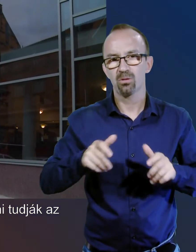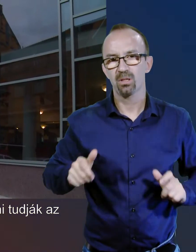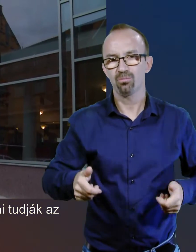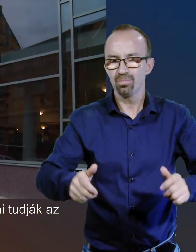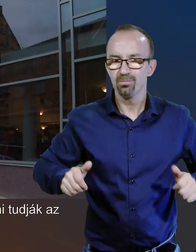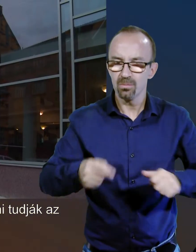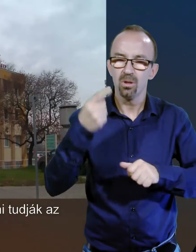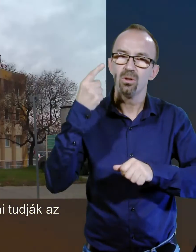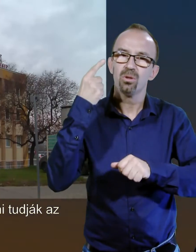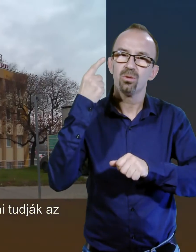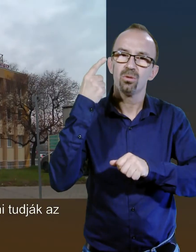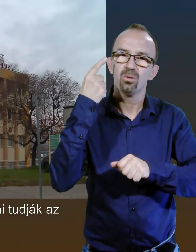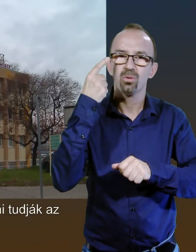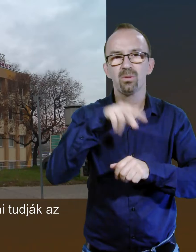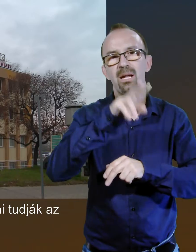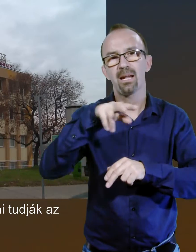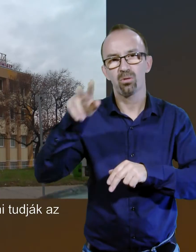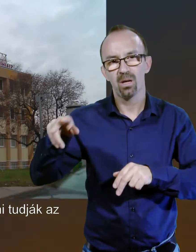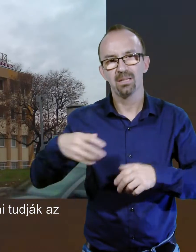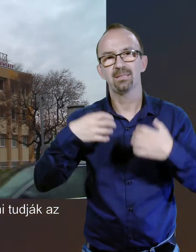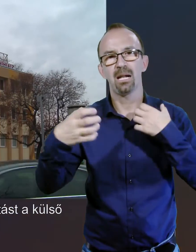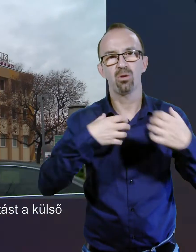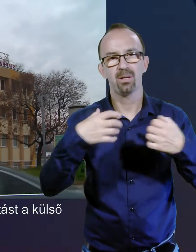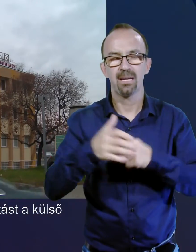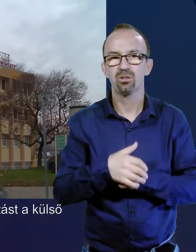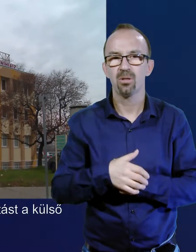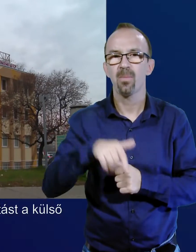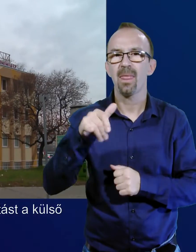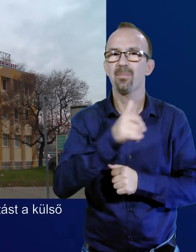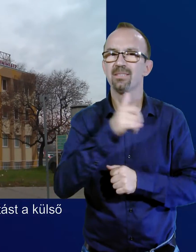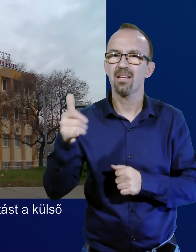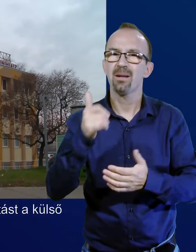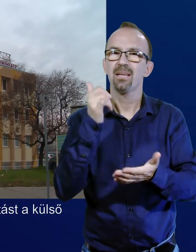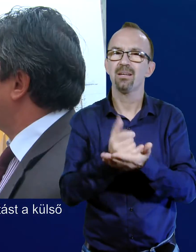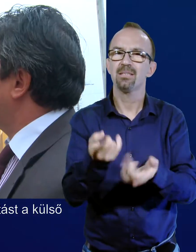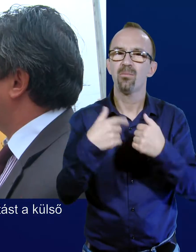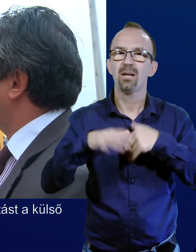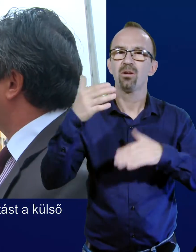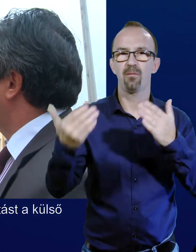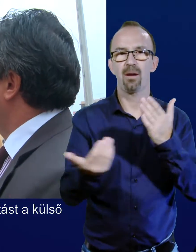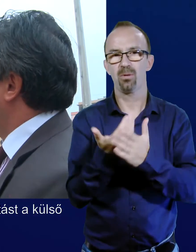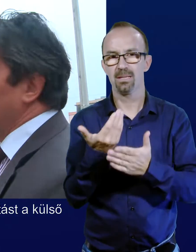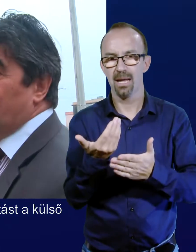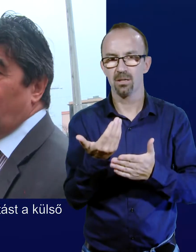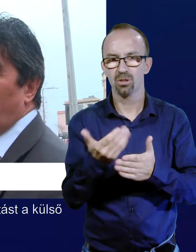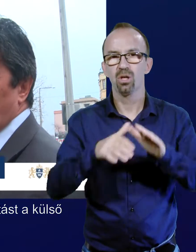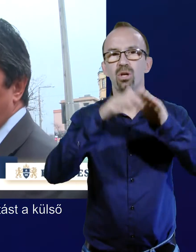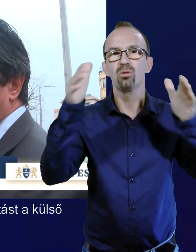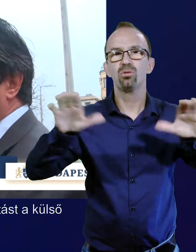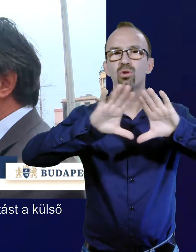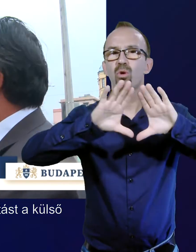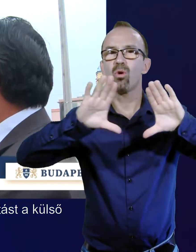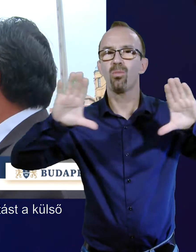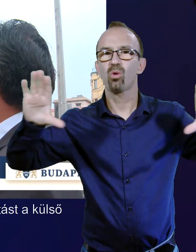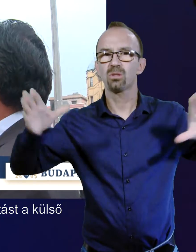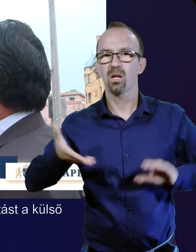váltogatni tudják az előadásainkat, és ebben az évben igazából a legnagyobb felújítást a külső homlokzat